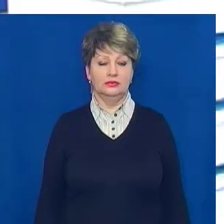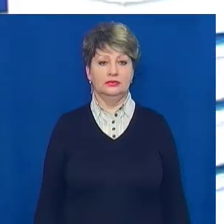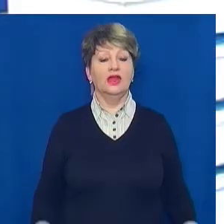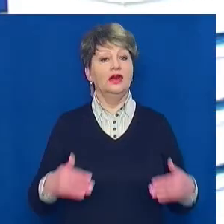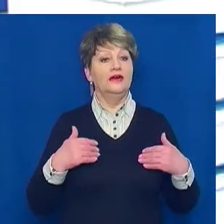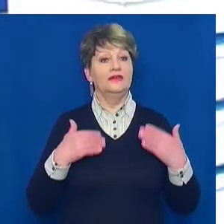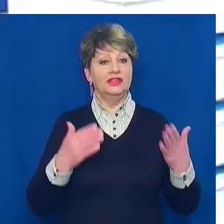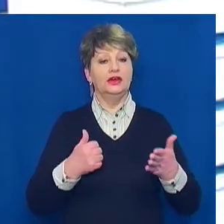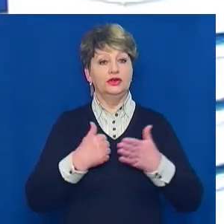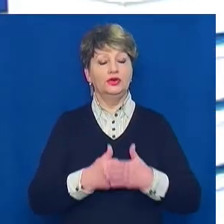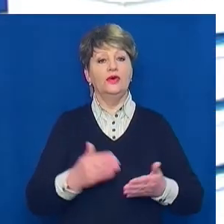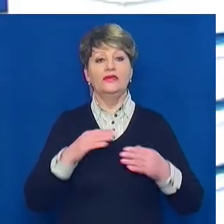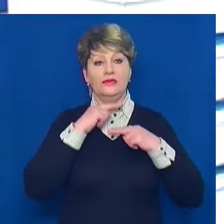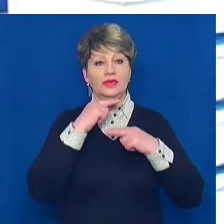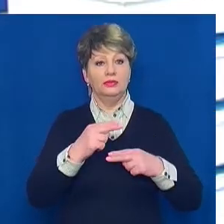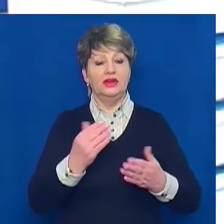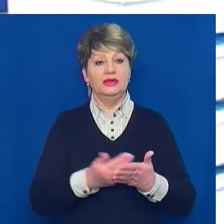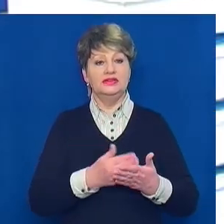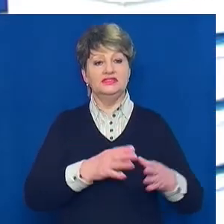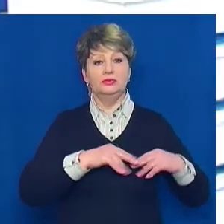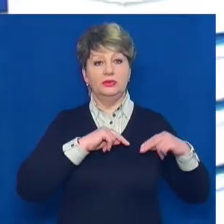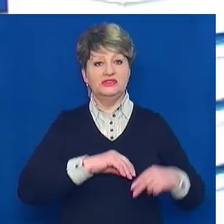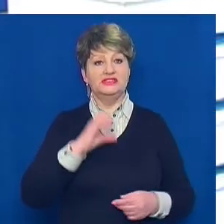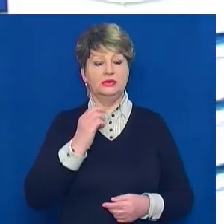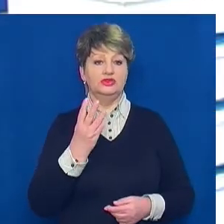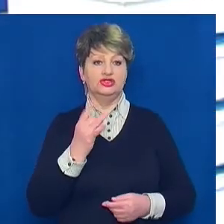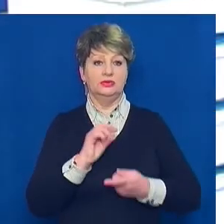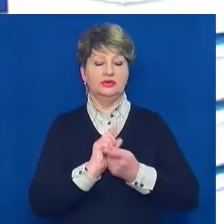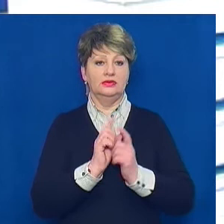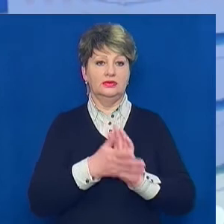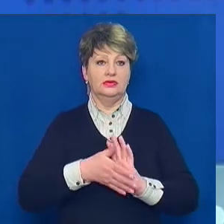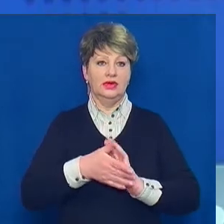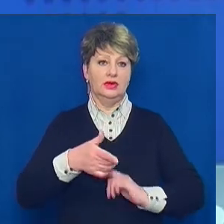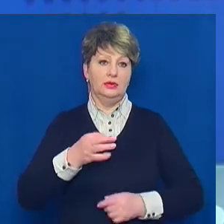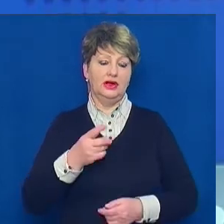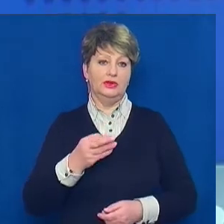Вітаю, до вашої ваги новини. У студії працює Станіслав Шемед, жестова мова Галина Абраменко.